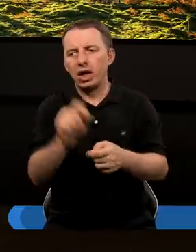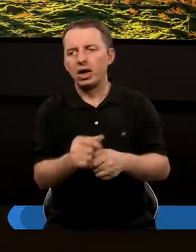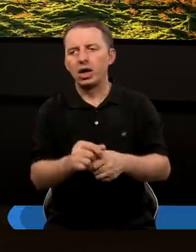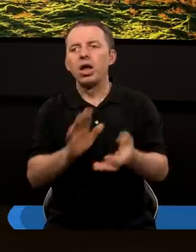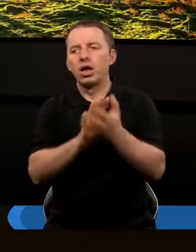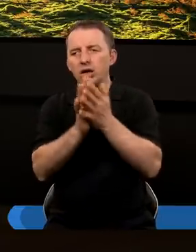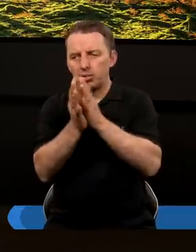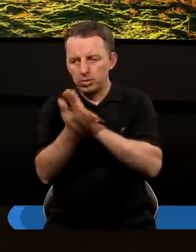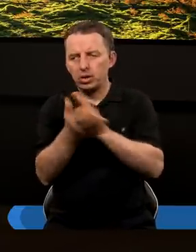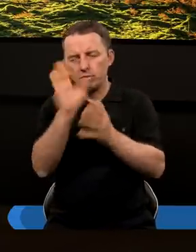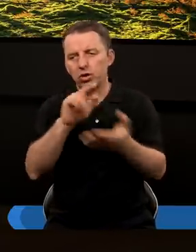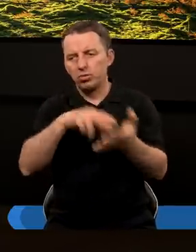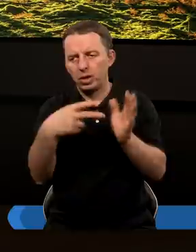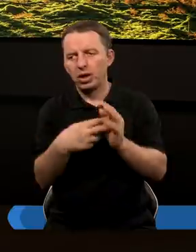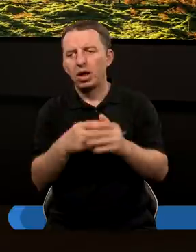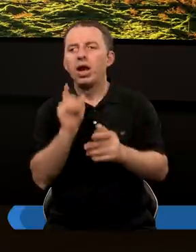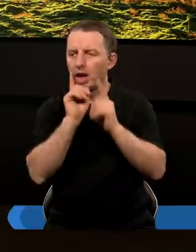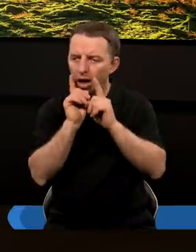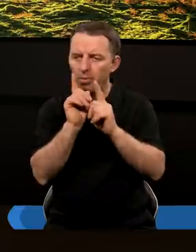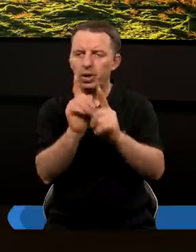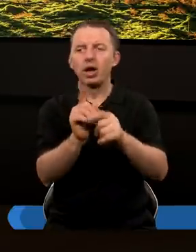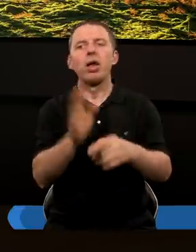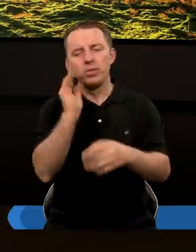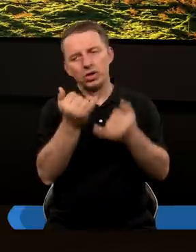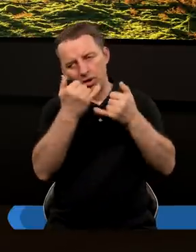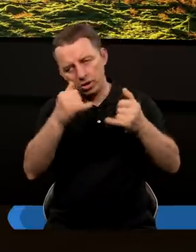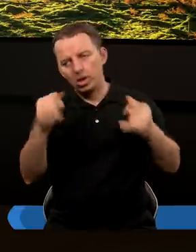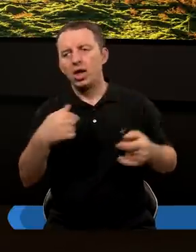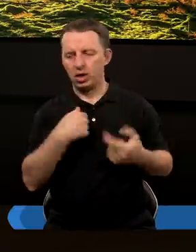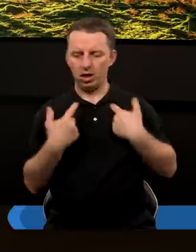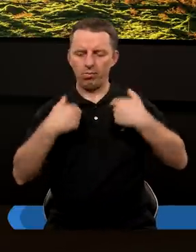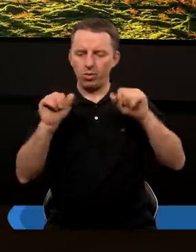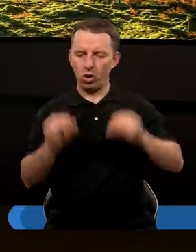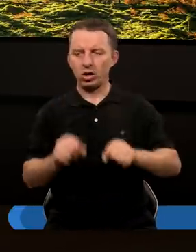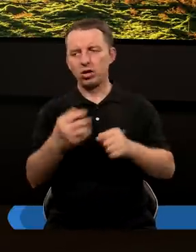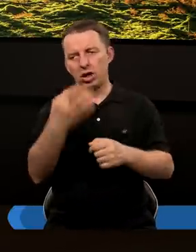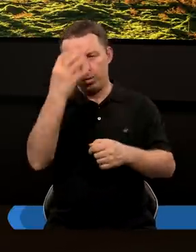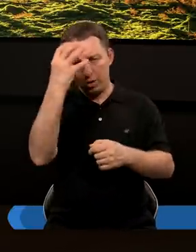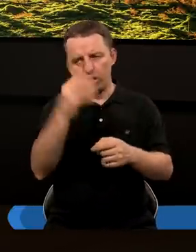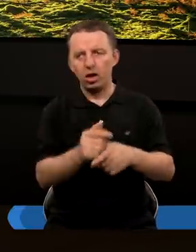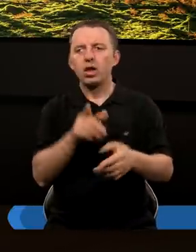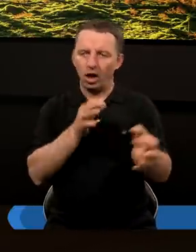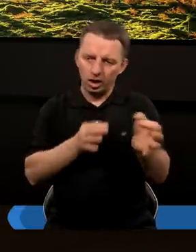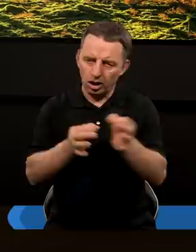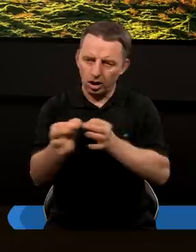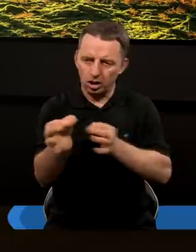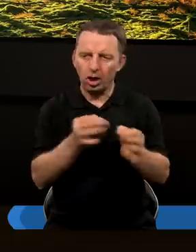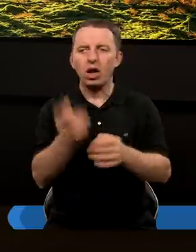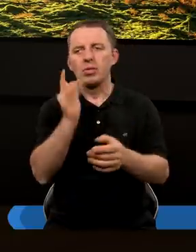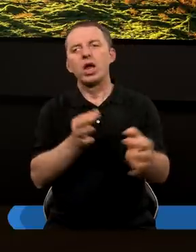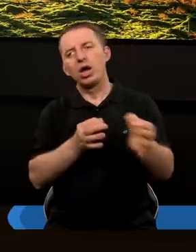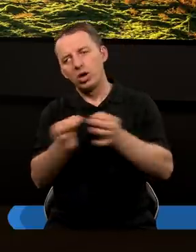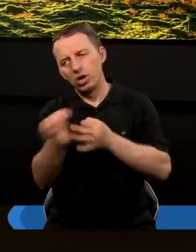On próbuje zmienić ten Boży plan. Mówi, Panie Boże, tak naprawdę będzie inaczej. Ja jestem potężnym królem. Cała historia będzie